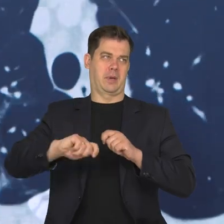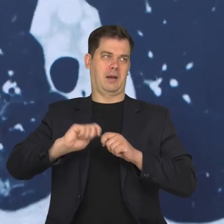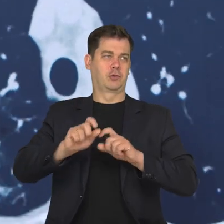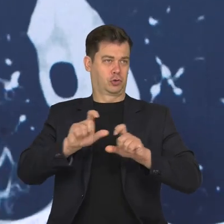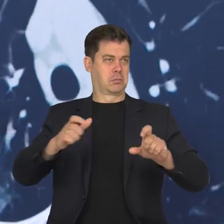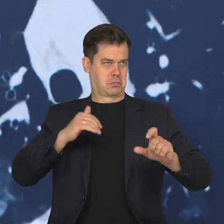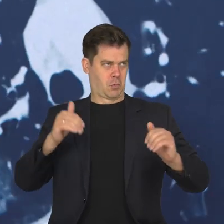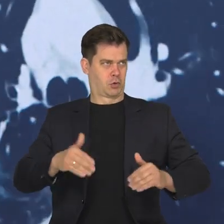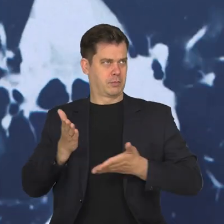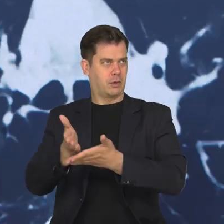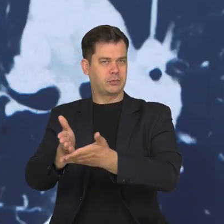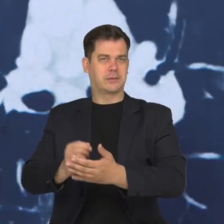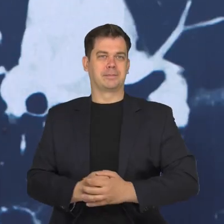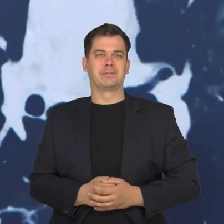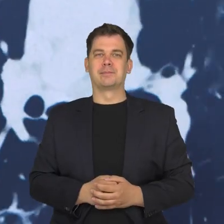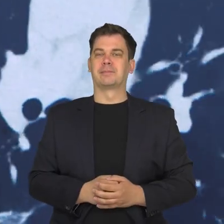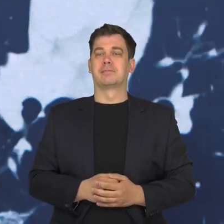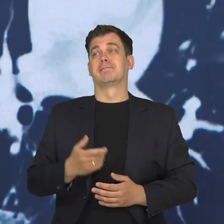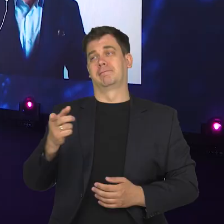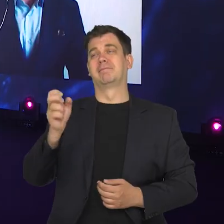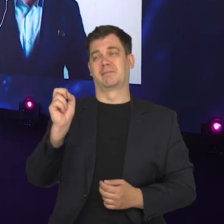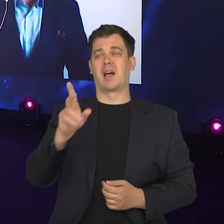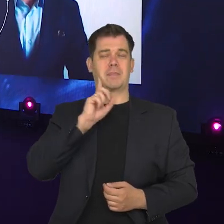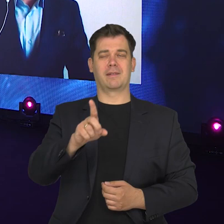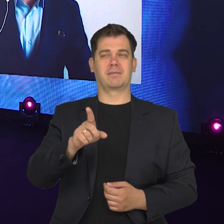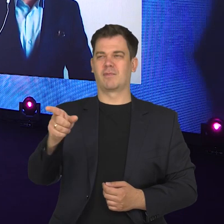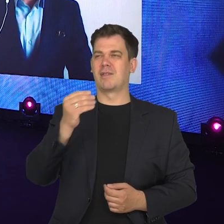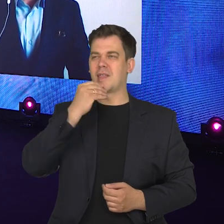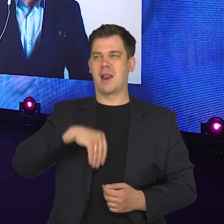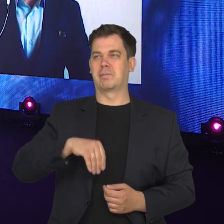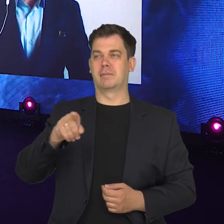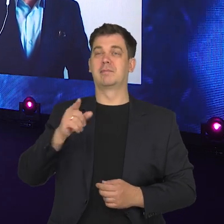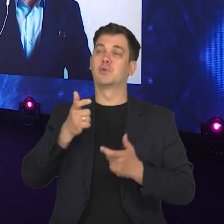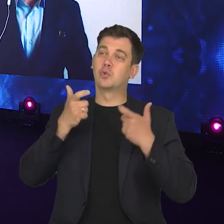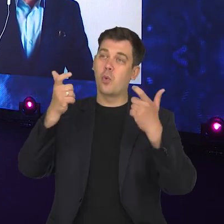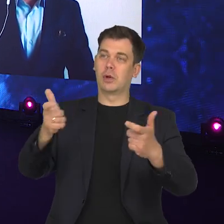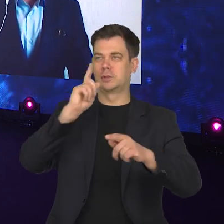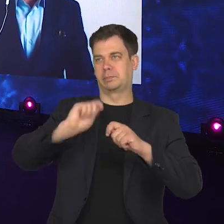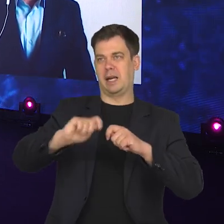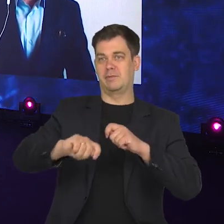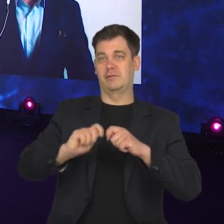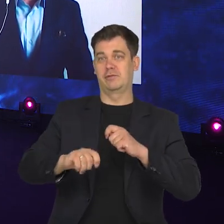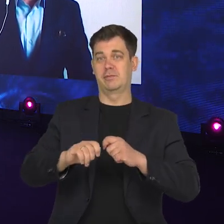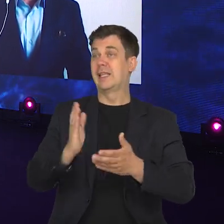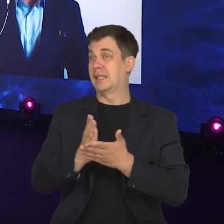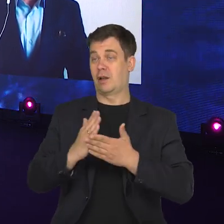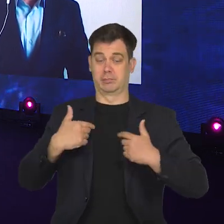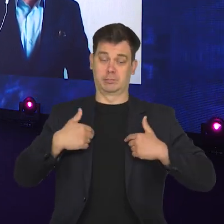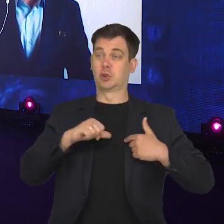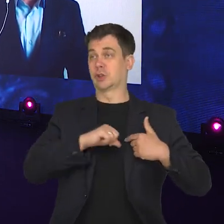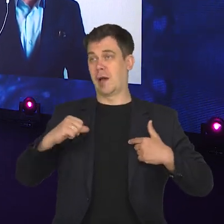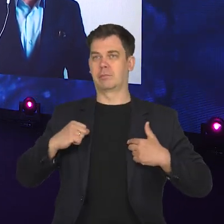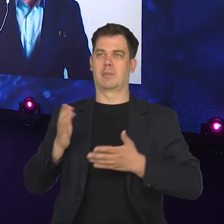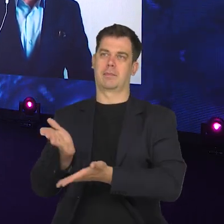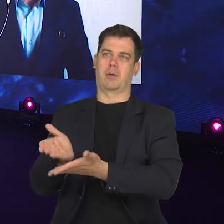sprawdził, czy jesteśmy w stanie pomóc innym? Zdecydowanie, byłoby to na pewno bardzo wskazane, bo tak naprawdę to tylko my możemy